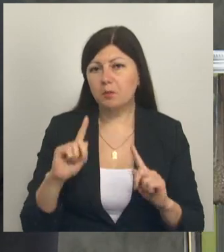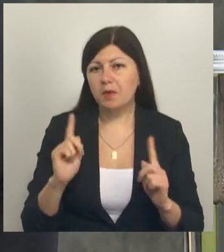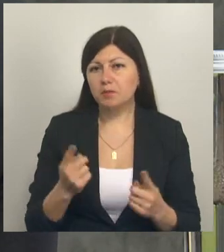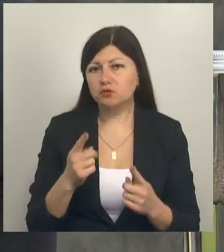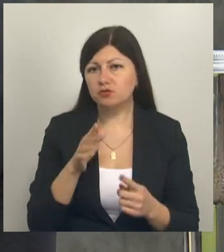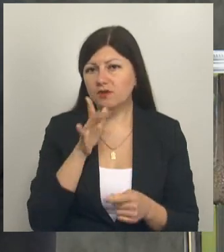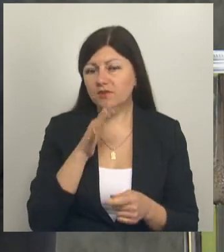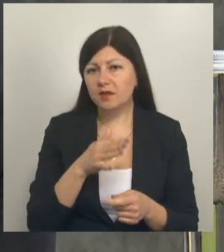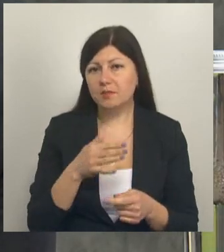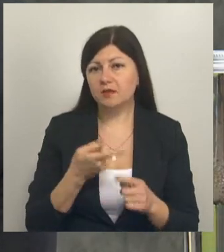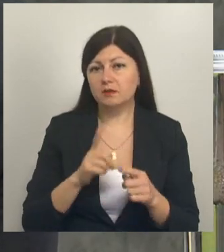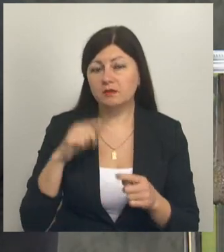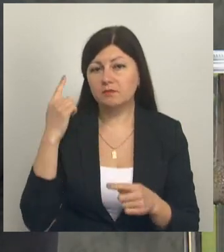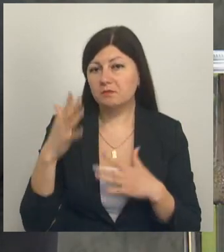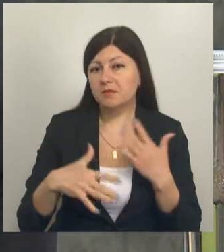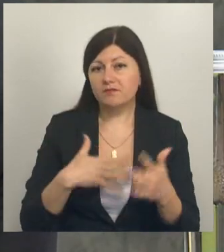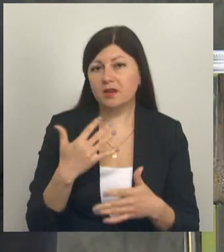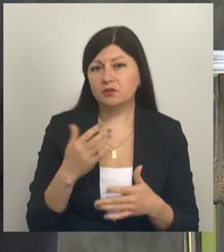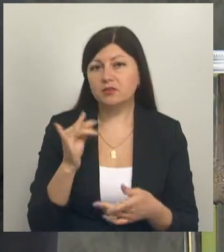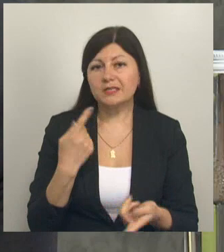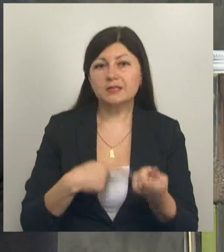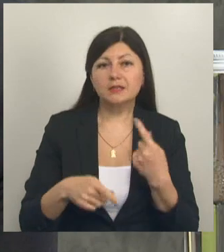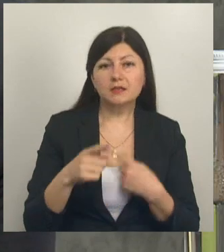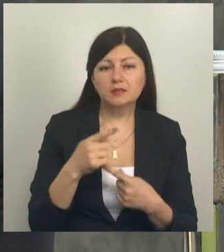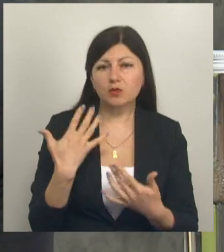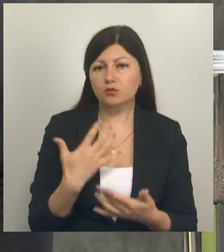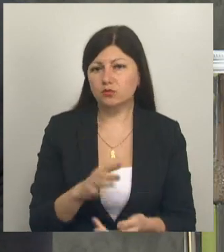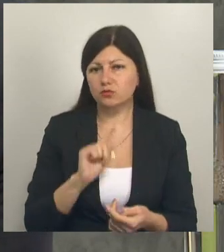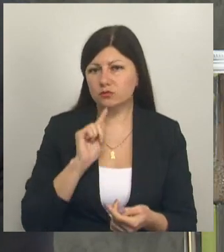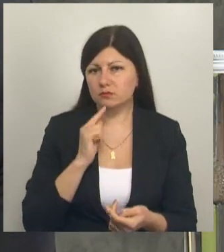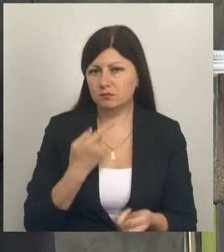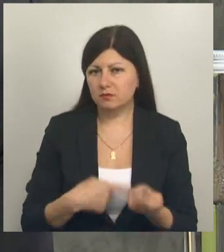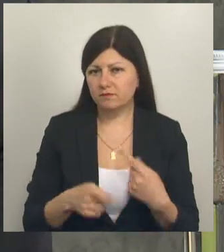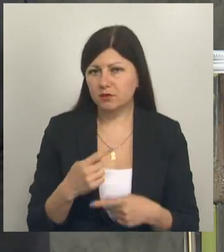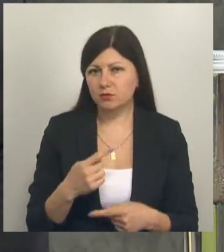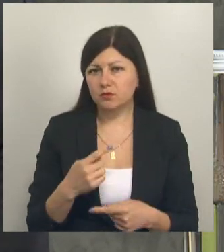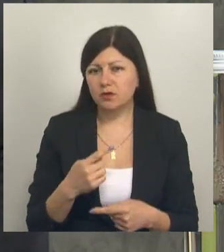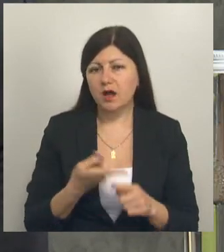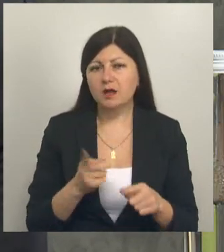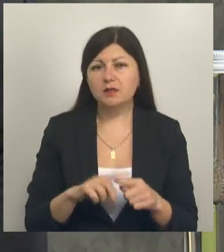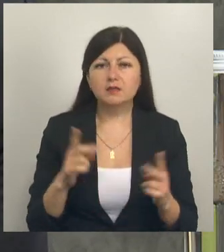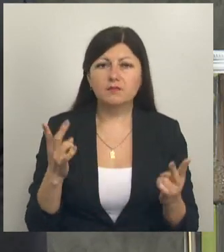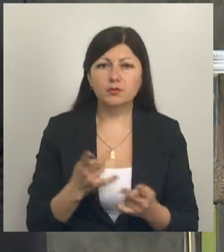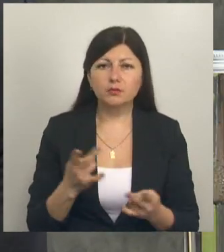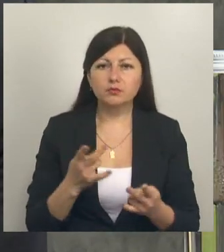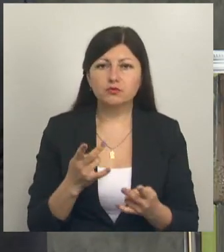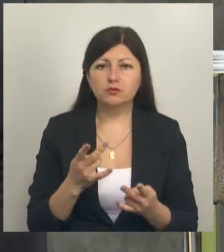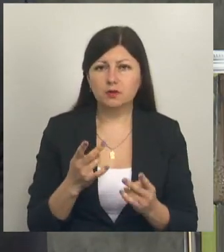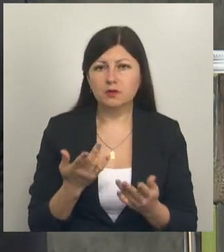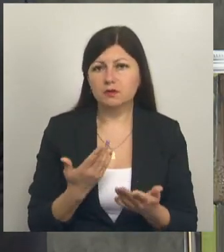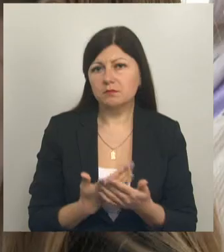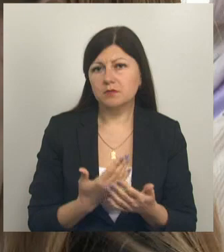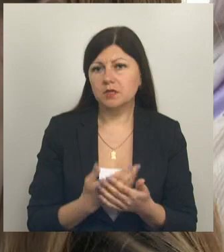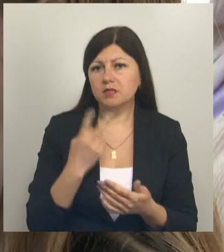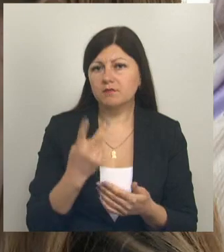переворачиваются в сознание и назад уже их вернуть крайне тяжело. А для этого нужно минимум 2